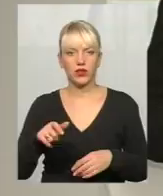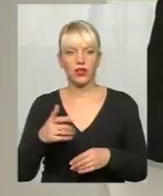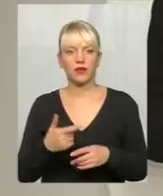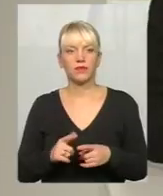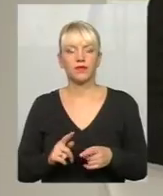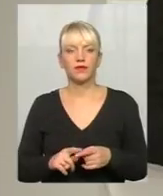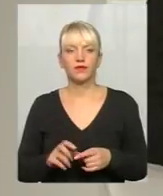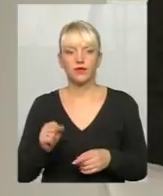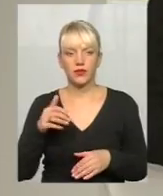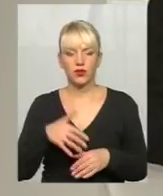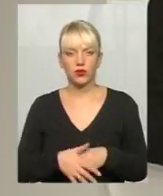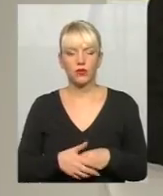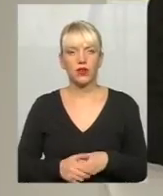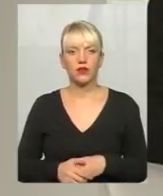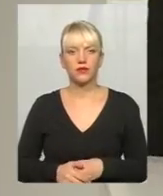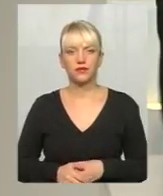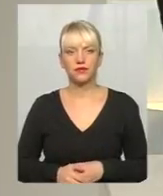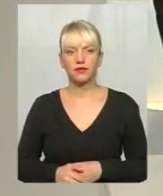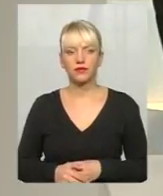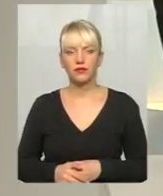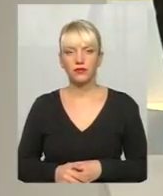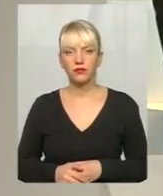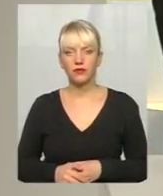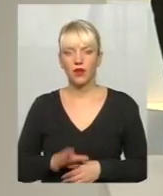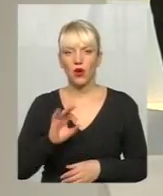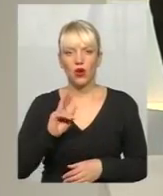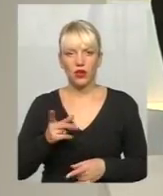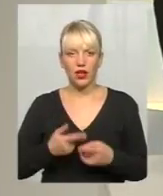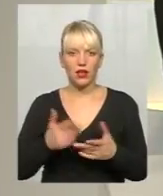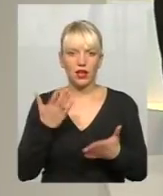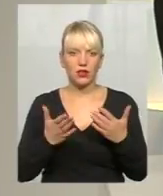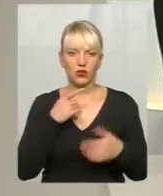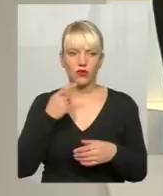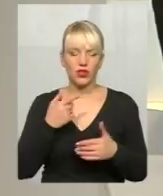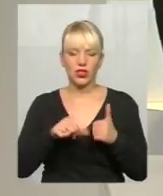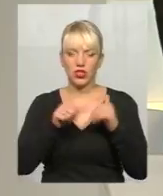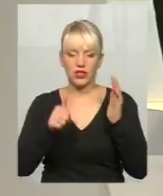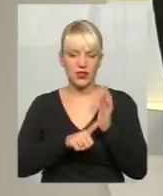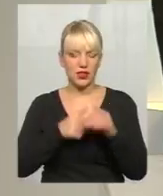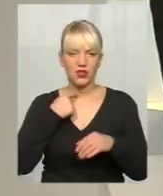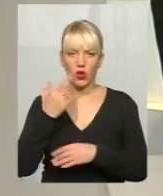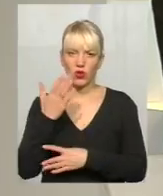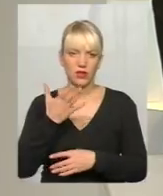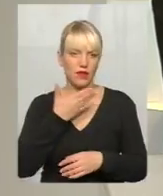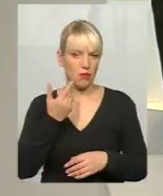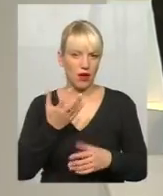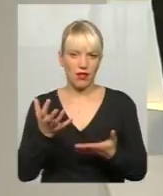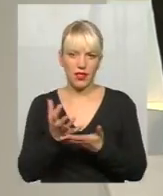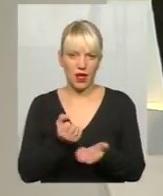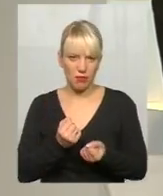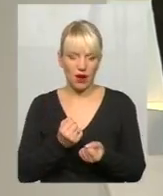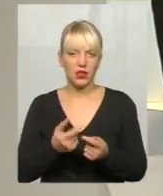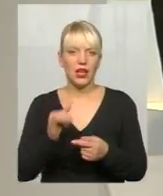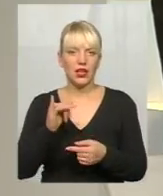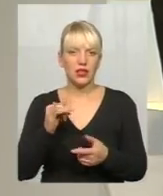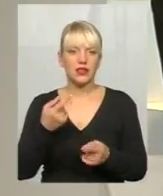так? Ага, я зрозумію. Ось, ну окей, тоді не набрали навіть 16 голосів цей кандидат, Та це все